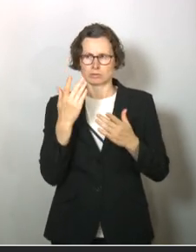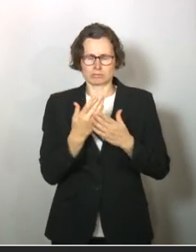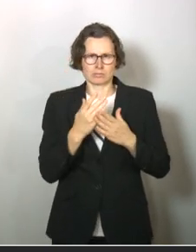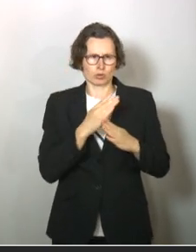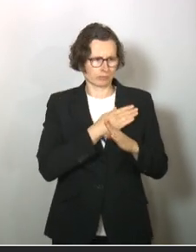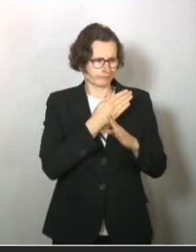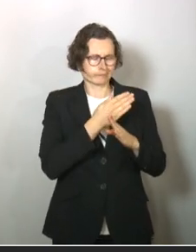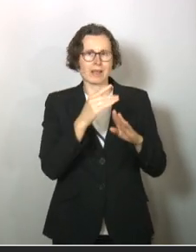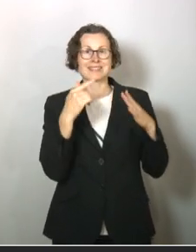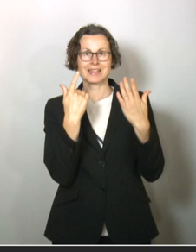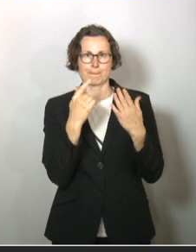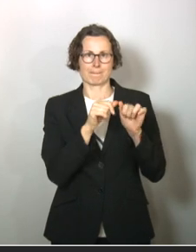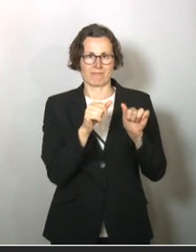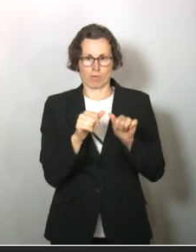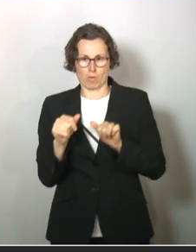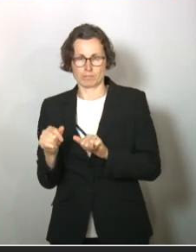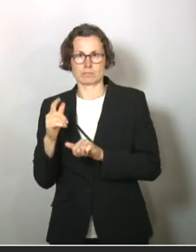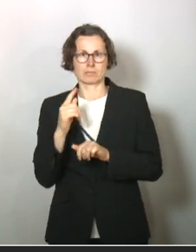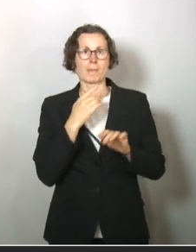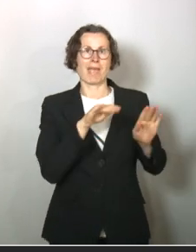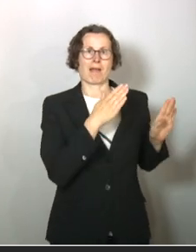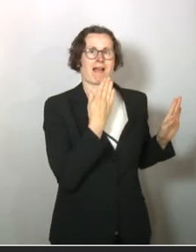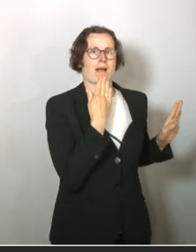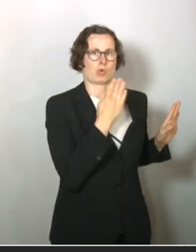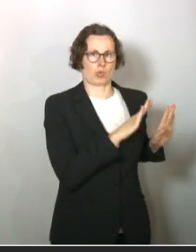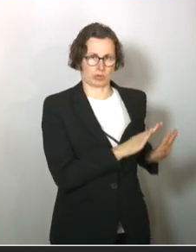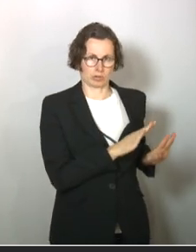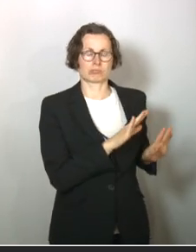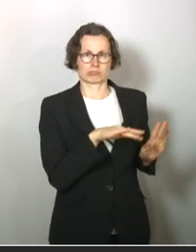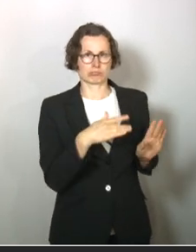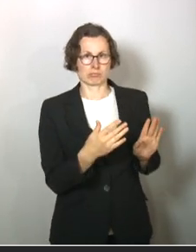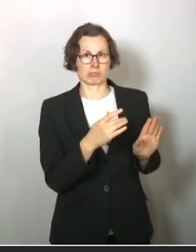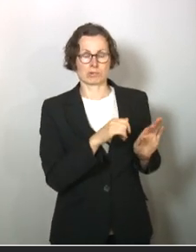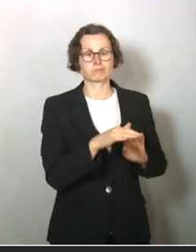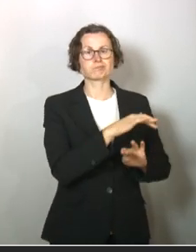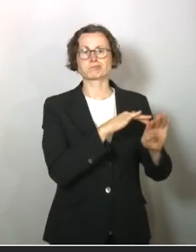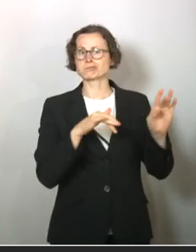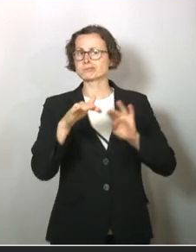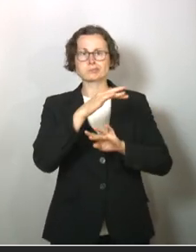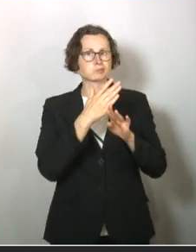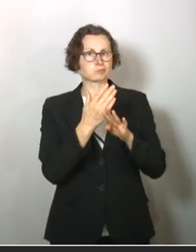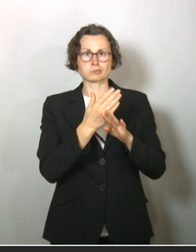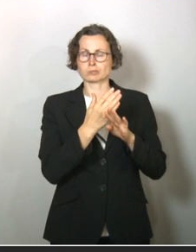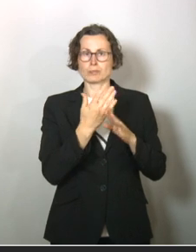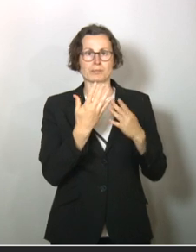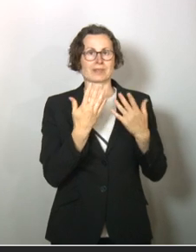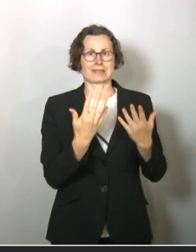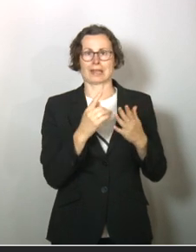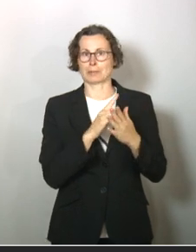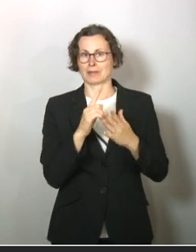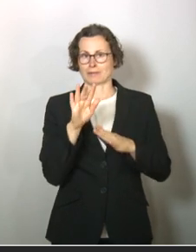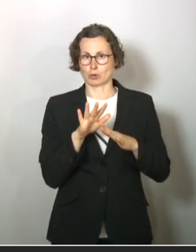sieben Varianten, harmlosere Varianten des Coronavirus, die im Umlauf sind, die 10 bis 15 Prozent